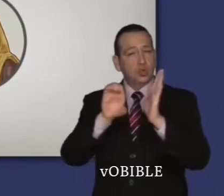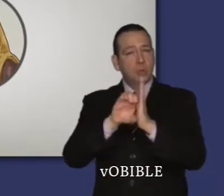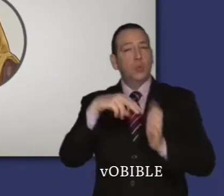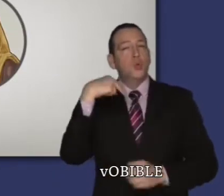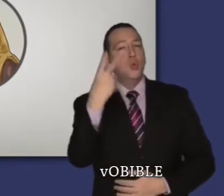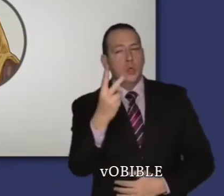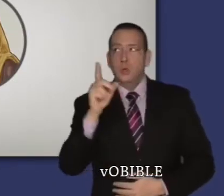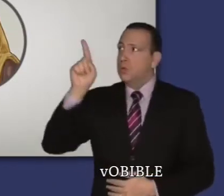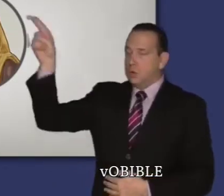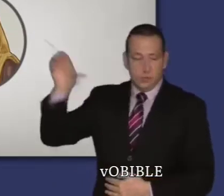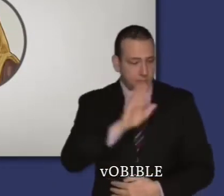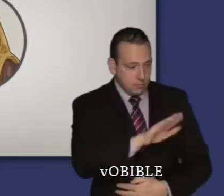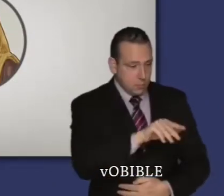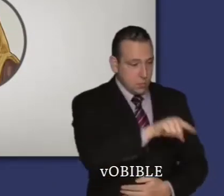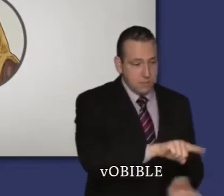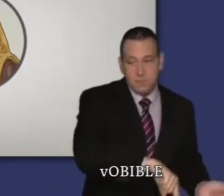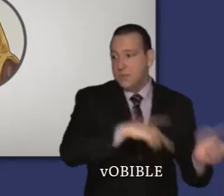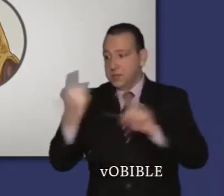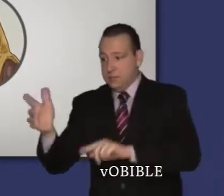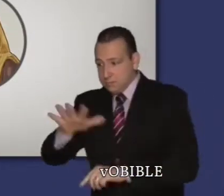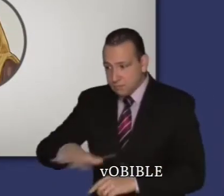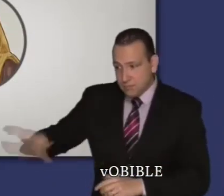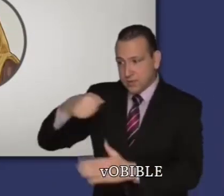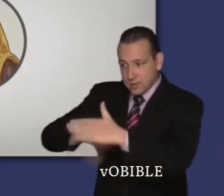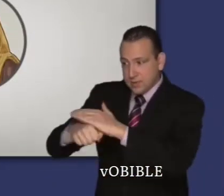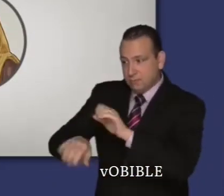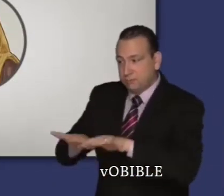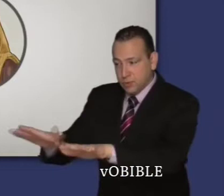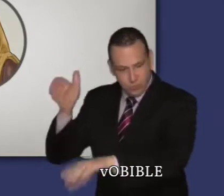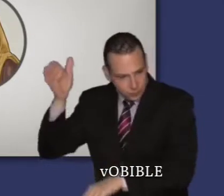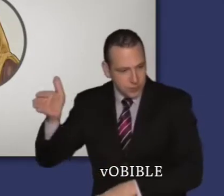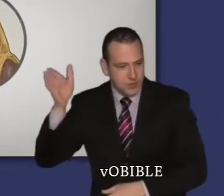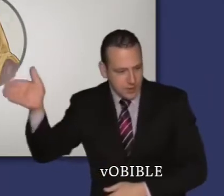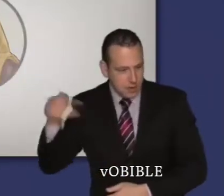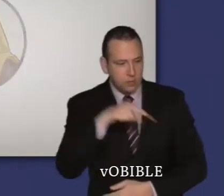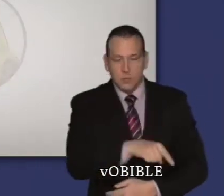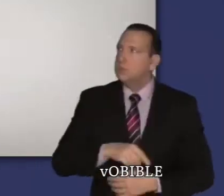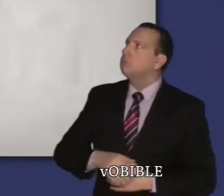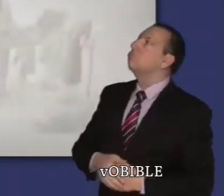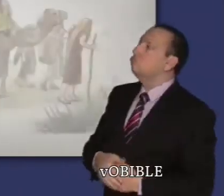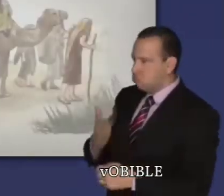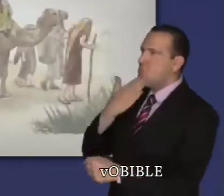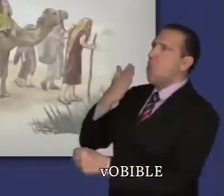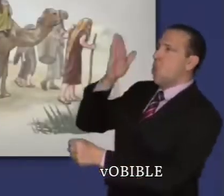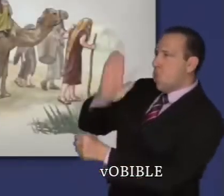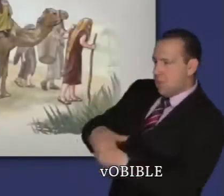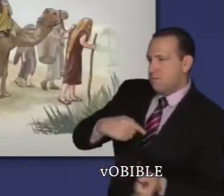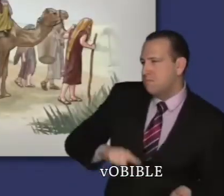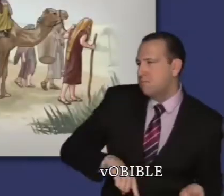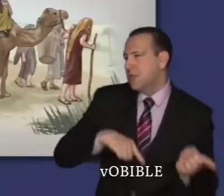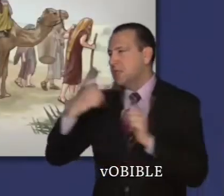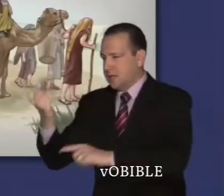Dans le chapitre 12, Jéhovah dit à Abraham, qui s'appelle alors Abraham, de se rendre dans le pays où ses descendants